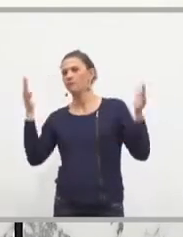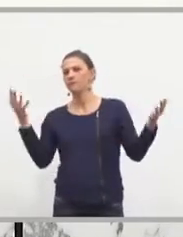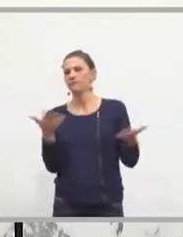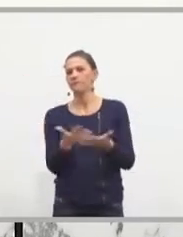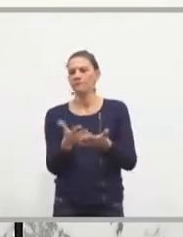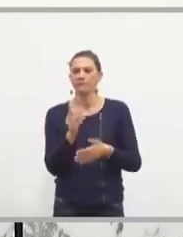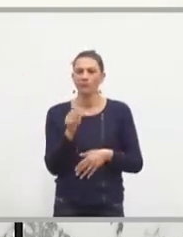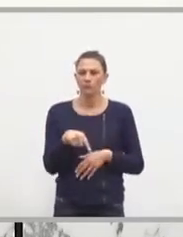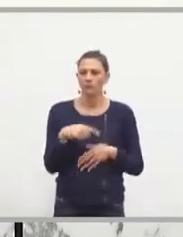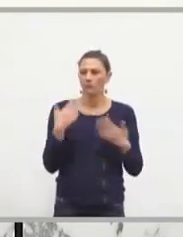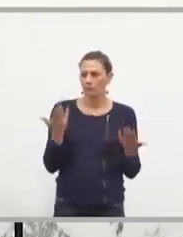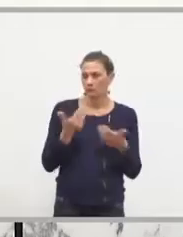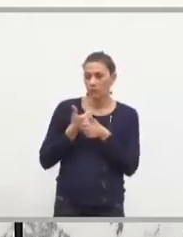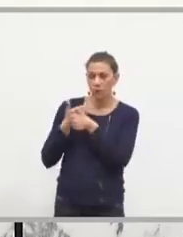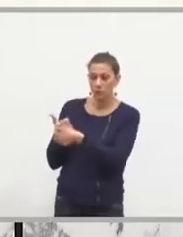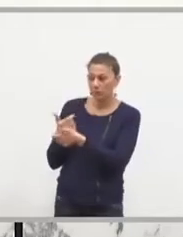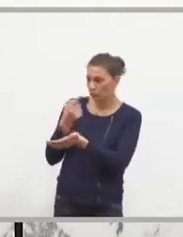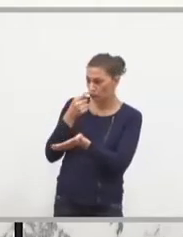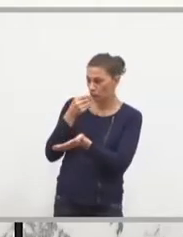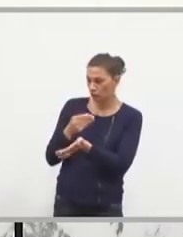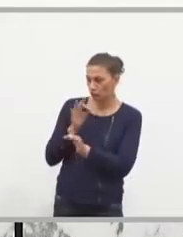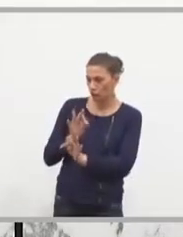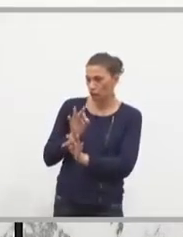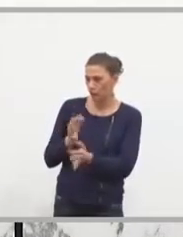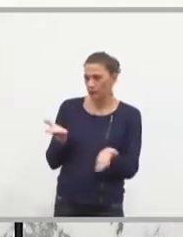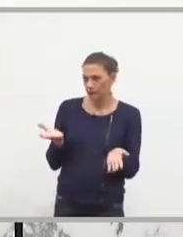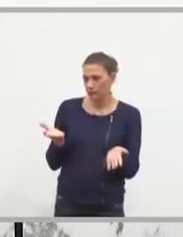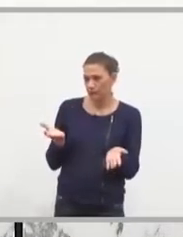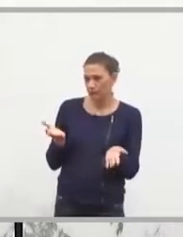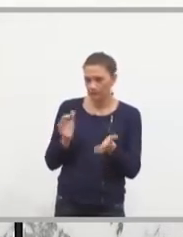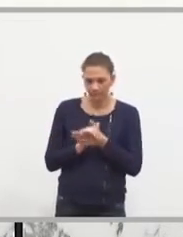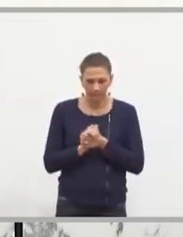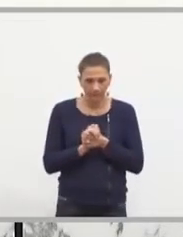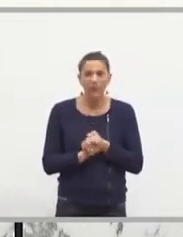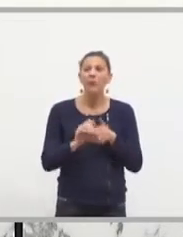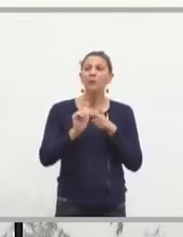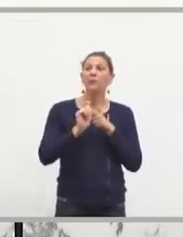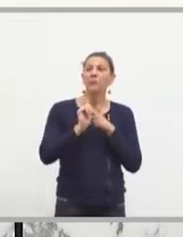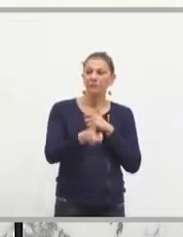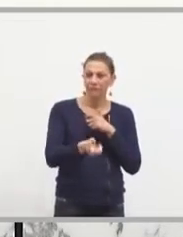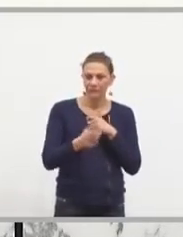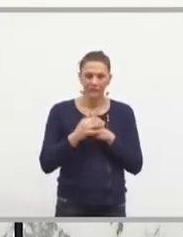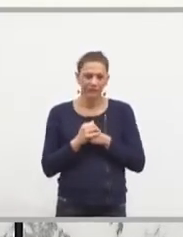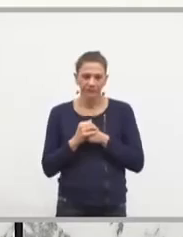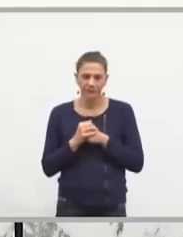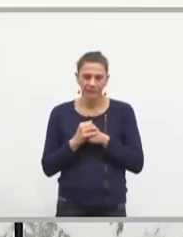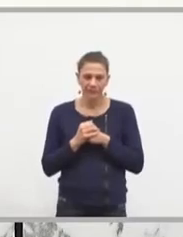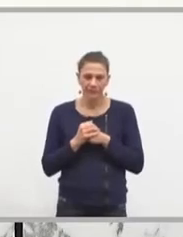Donc, nous avons fait ce qui nous paraissait bon de faire. Ensuite, et nous l'avons fait